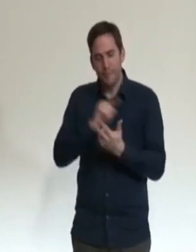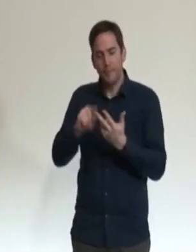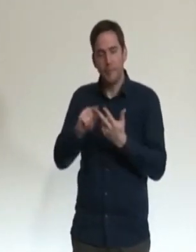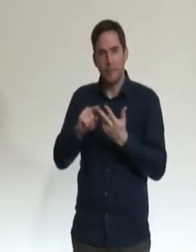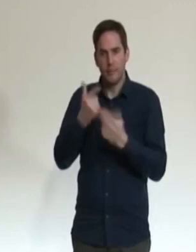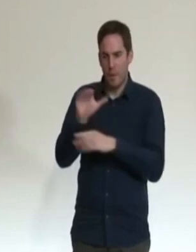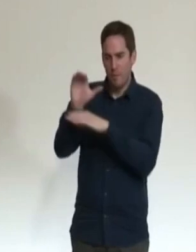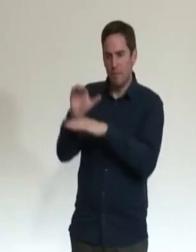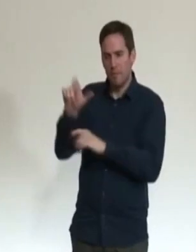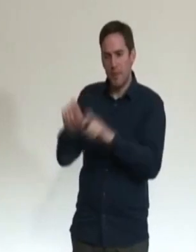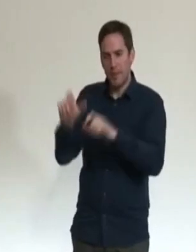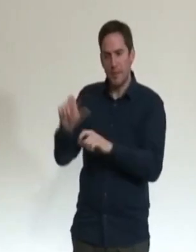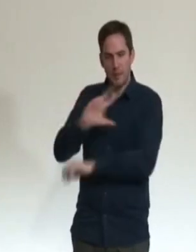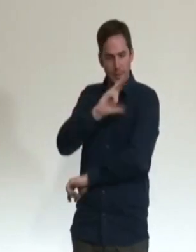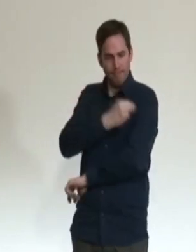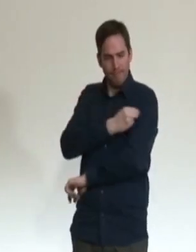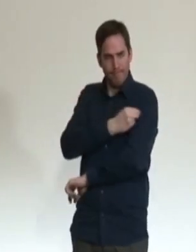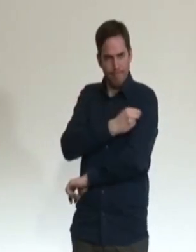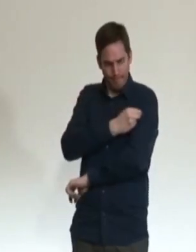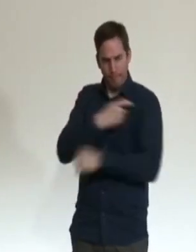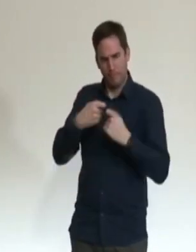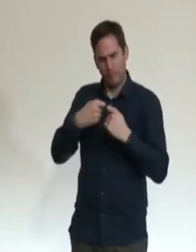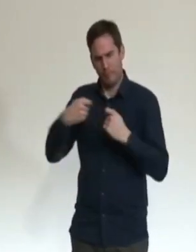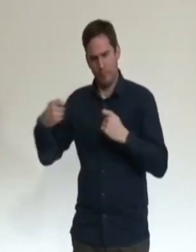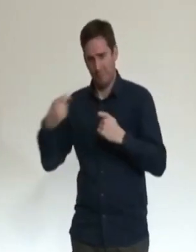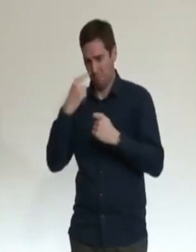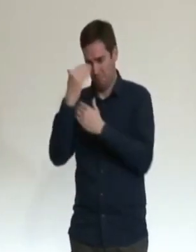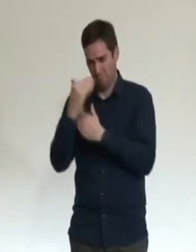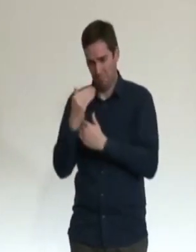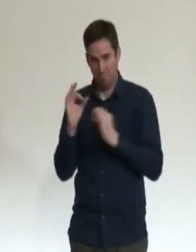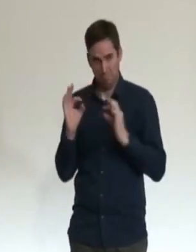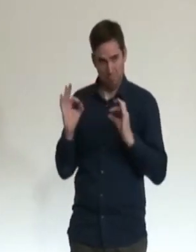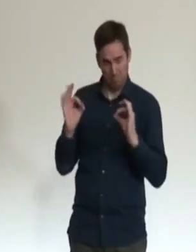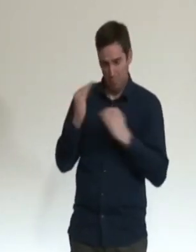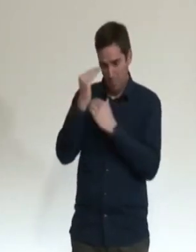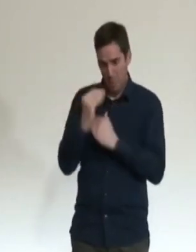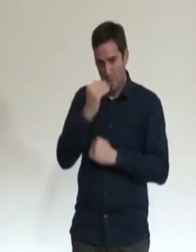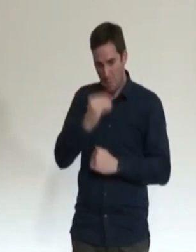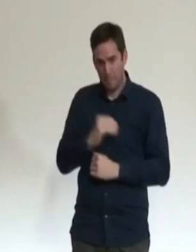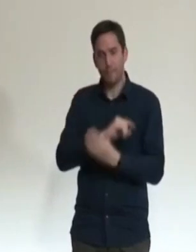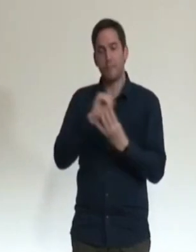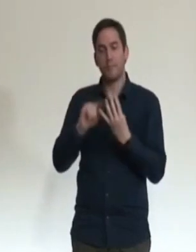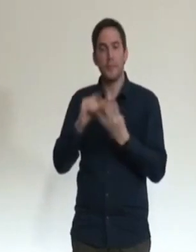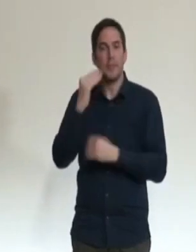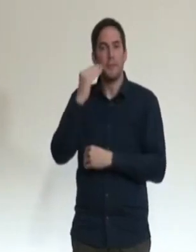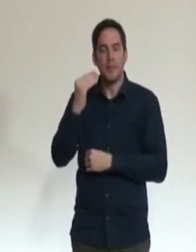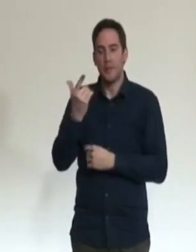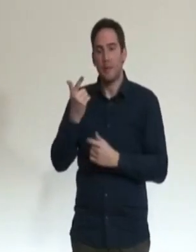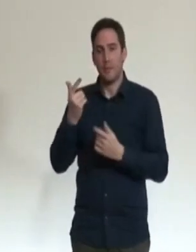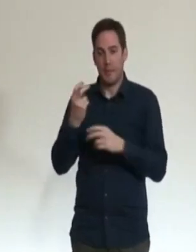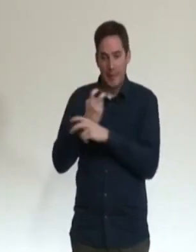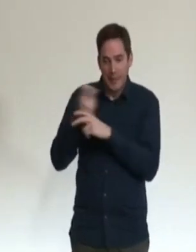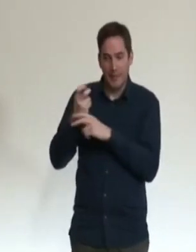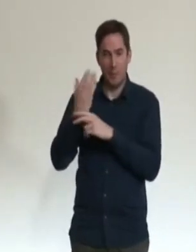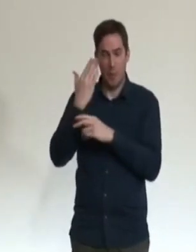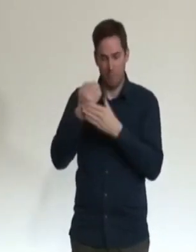des personnes entre deux injections. Et l'absence de données permettant de croire à la protection des personnes entre deux doses face à la menace des